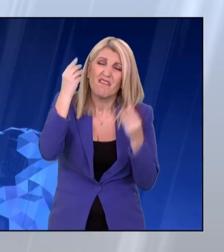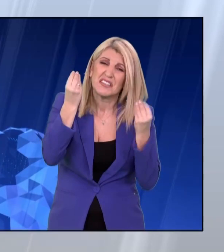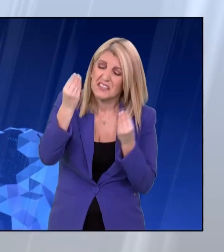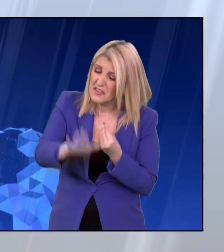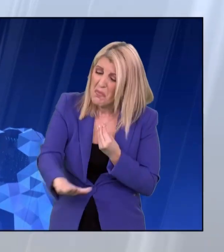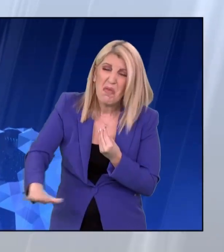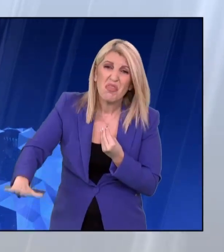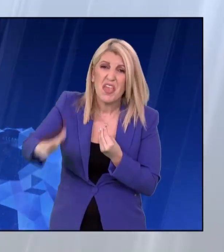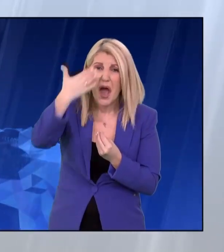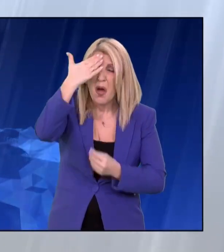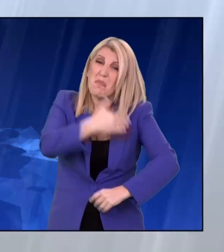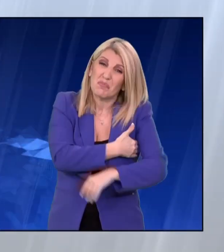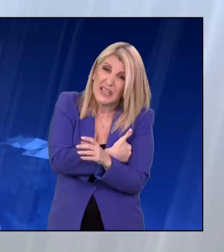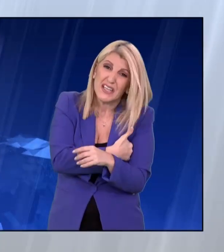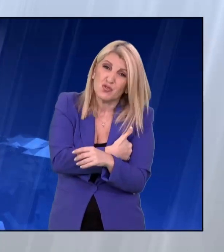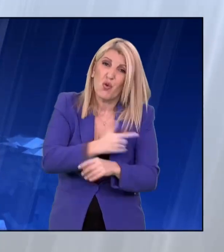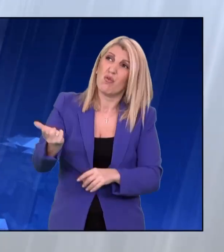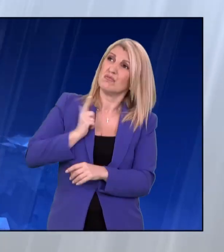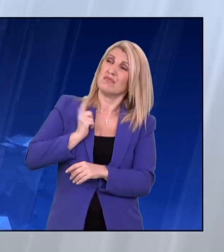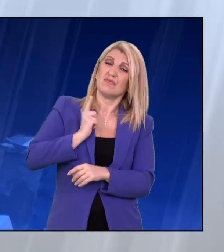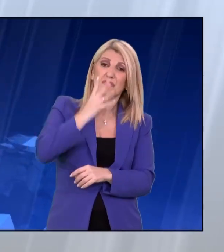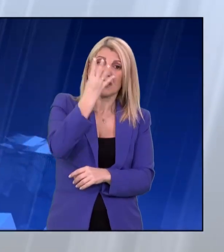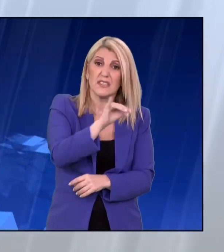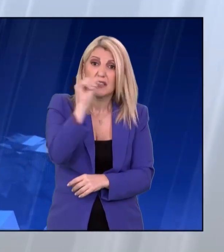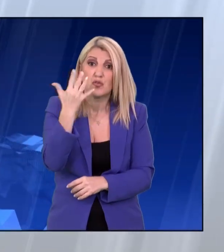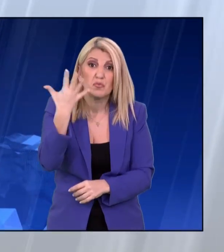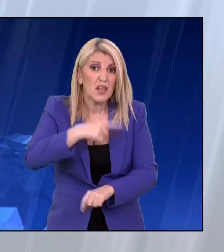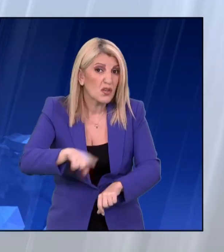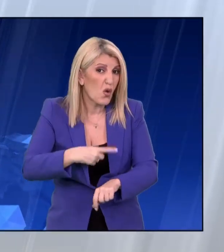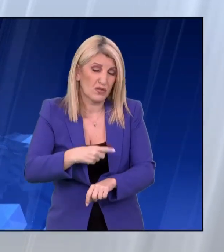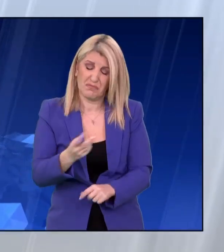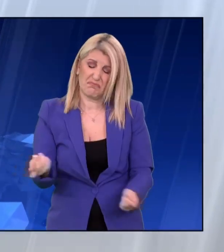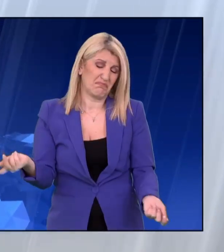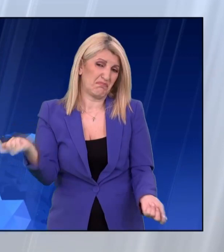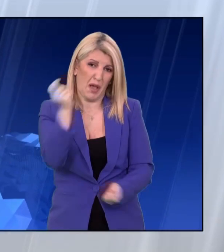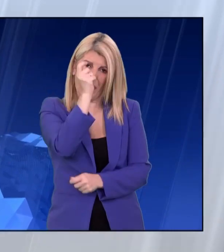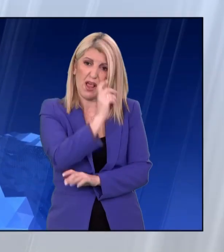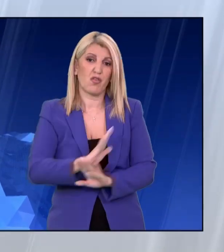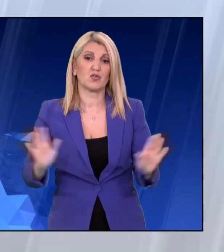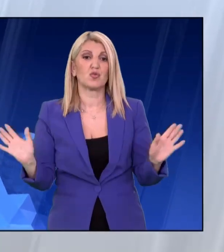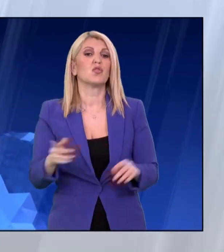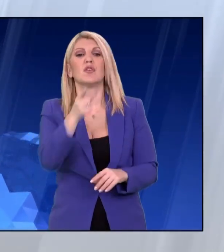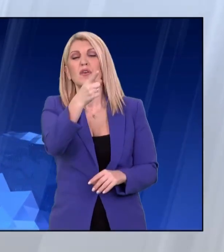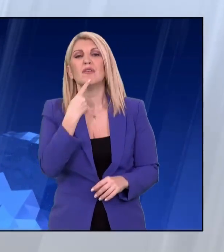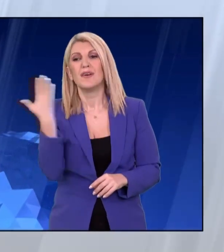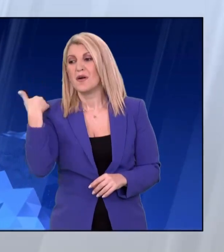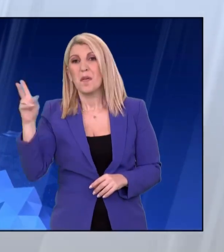ώρες είναι ανεπίτρεπτο τουλάχιστον. Από την παρασκευή που τον πήραμε από το σχολείο είχε βήχα.